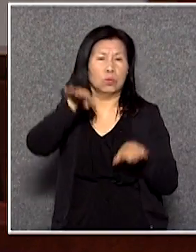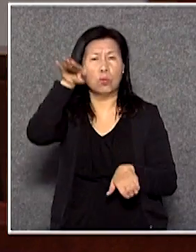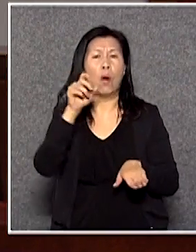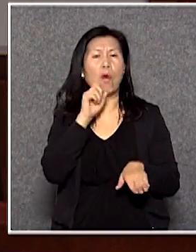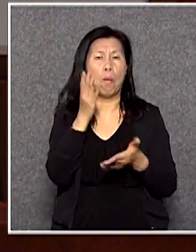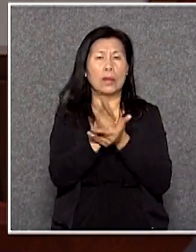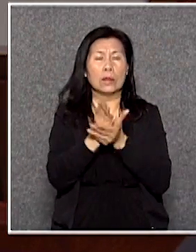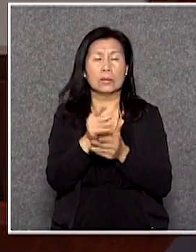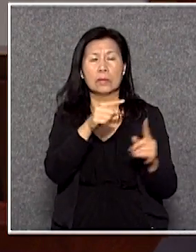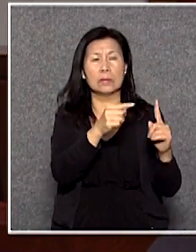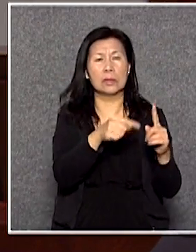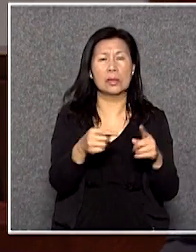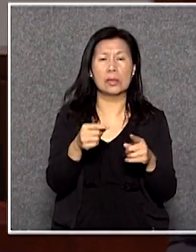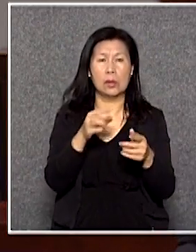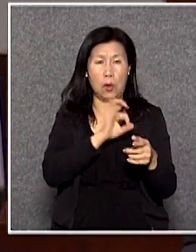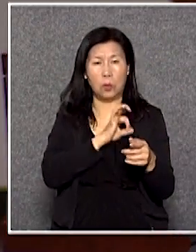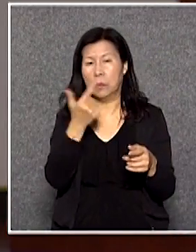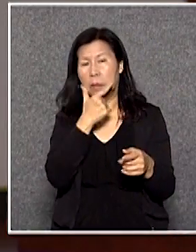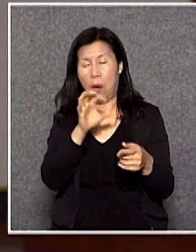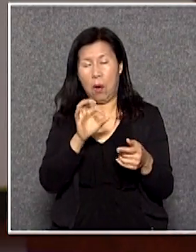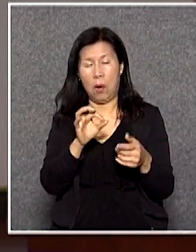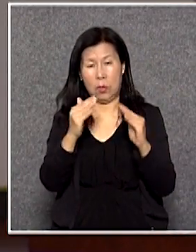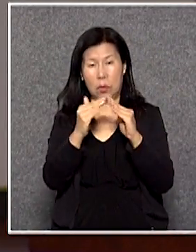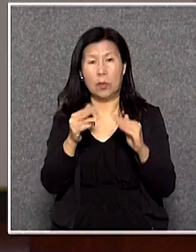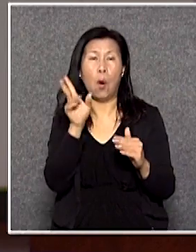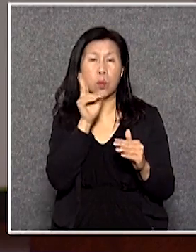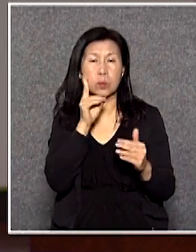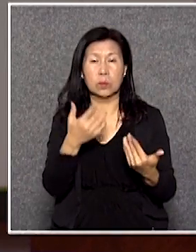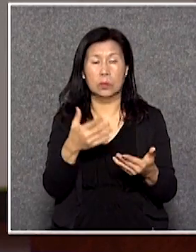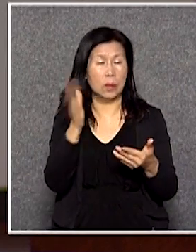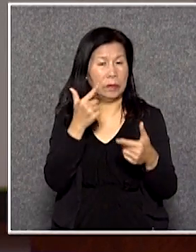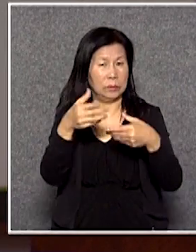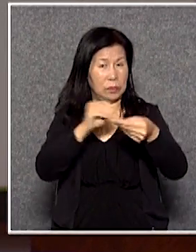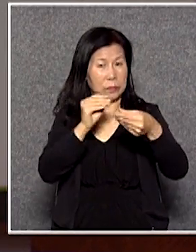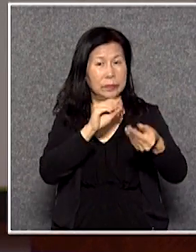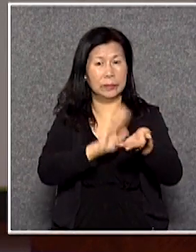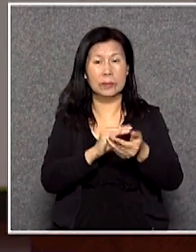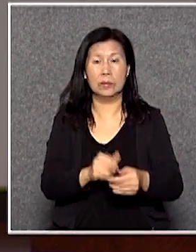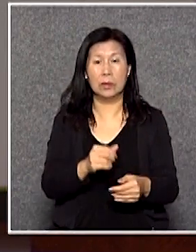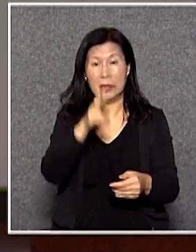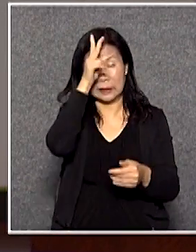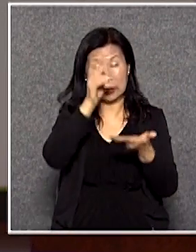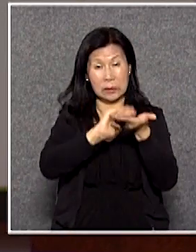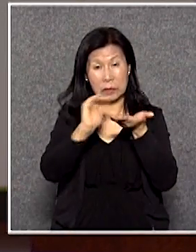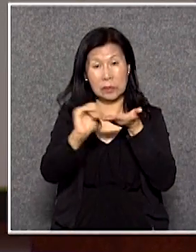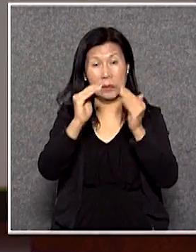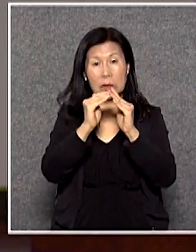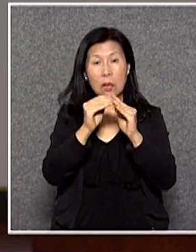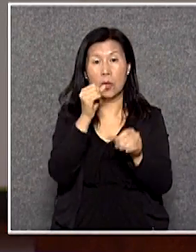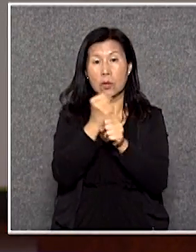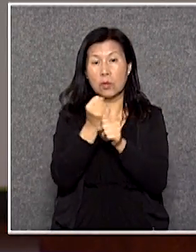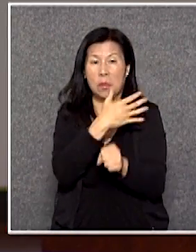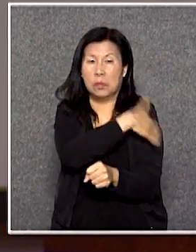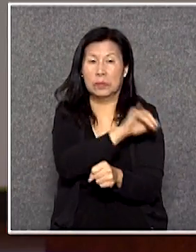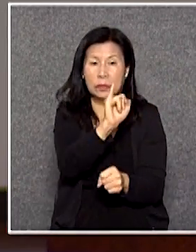如說我們看到衛生署實職的地方包括